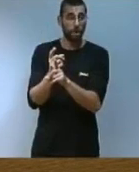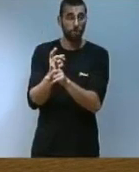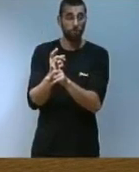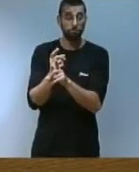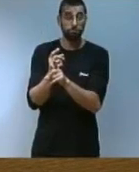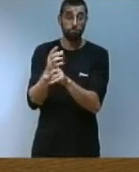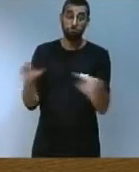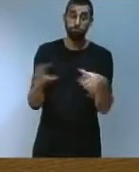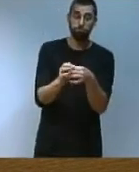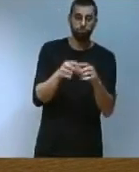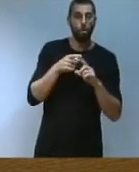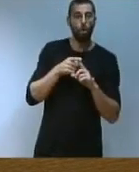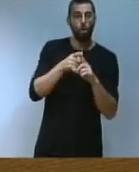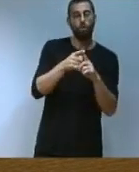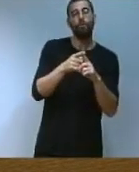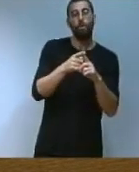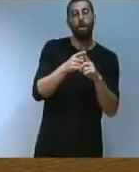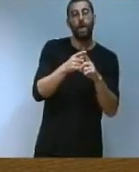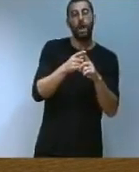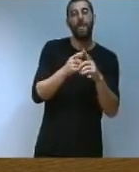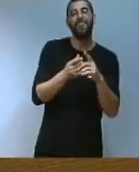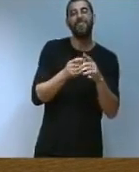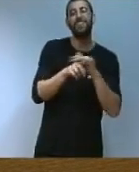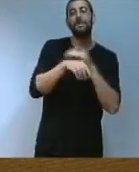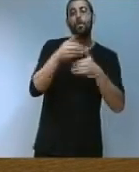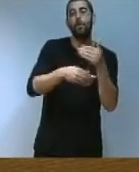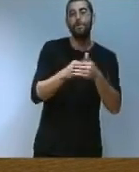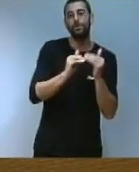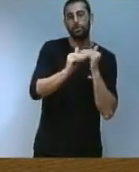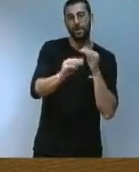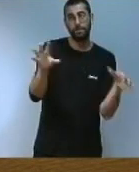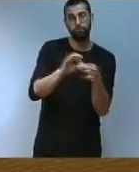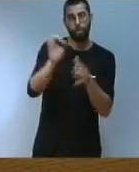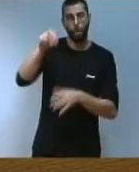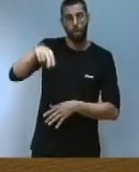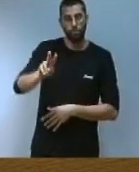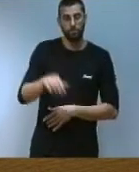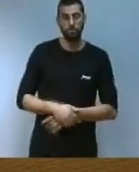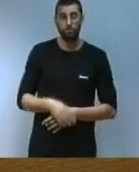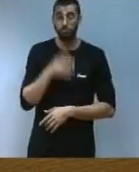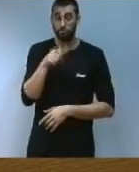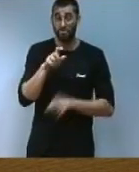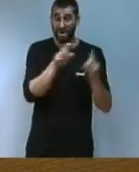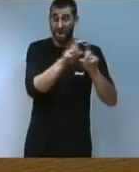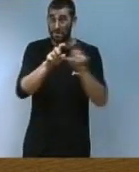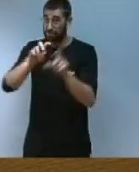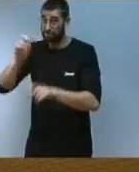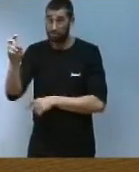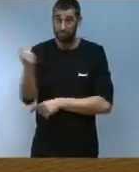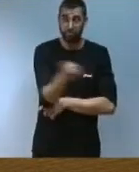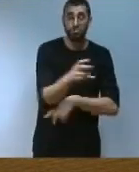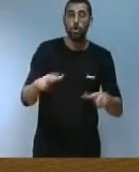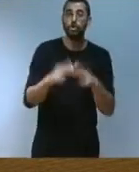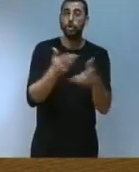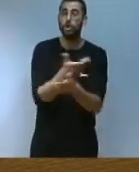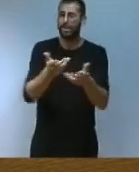de desenvolupament sostenible de la ONU perquè la responsabilitat social implica a tot tipus d'organització a tota la societat